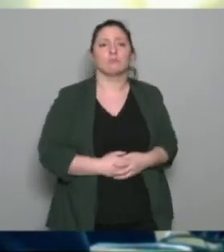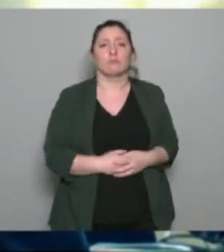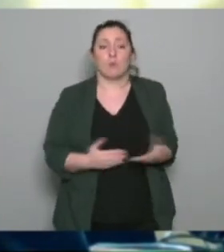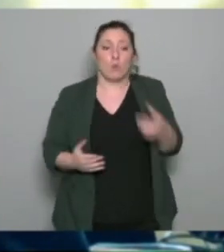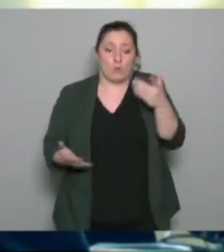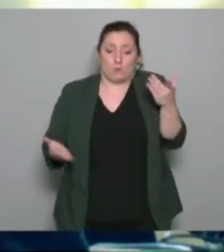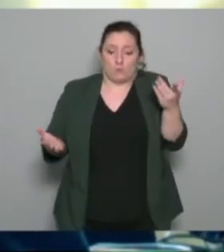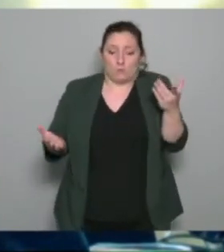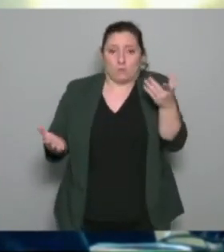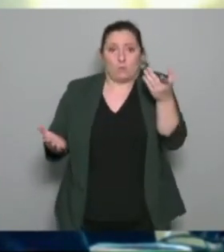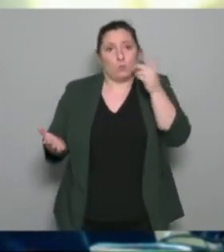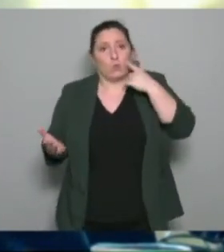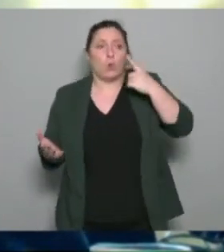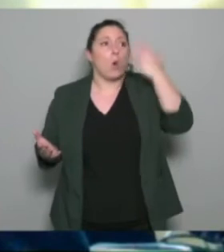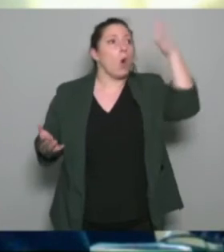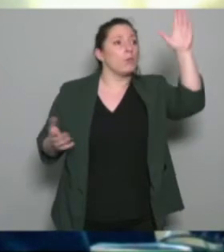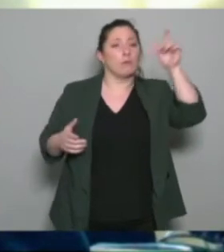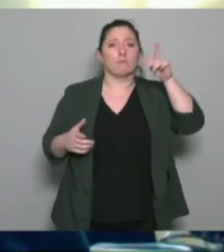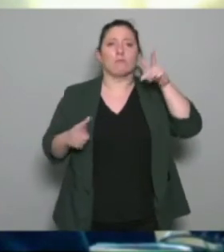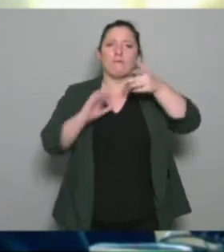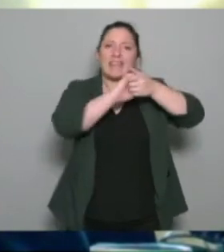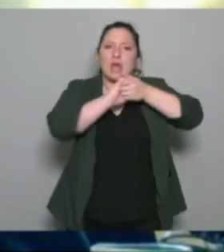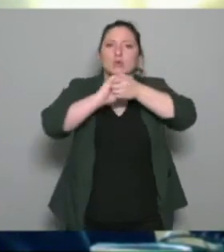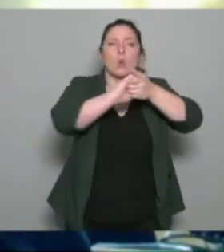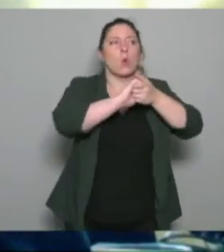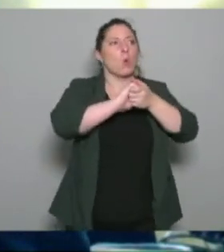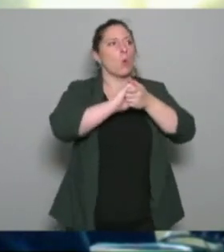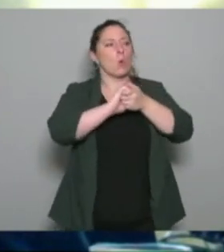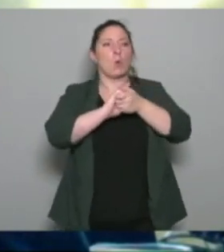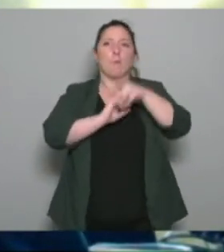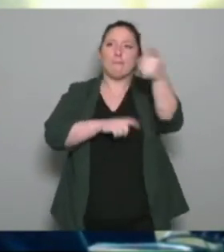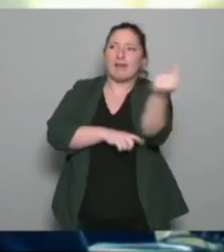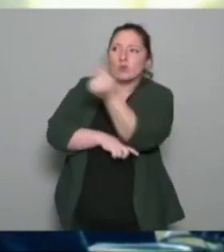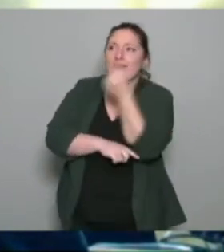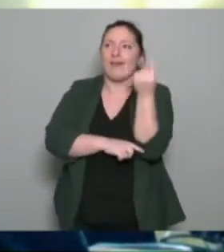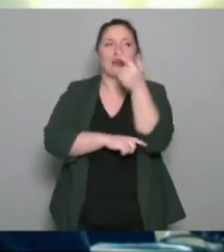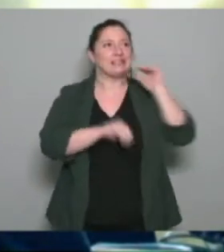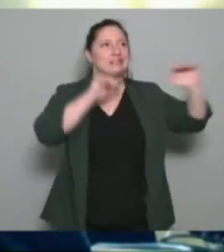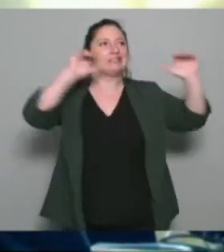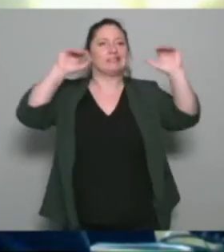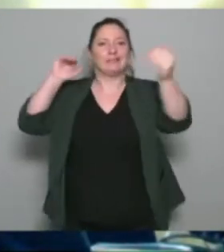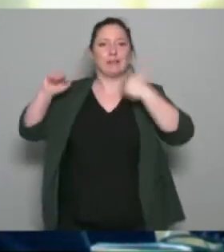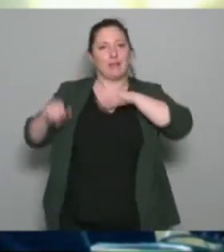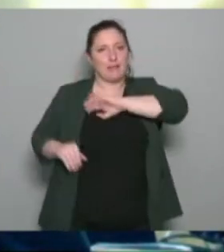partenaires d'autres fédérations pour pouvoir développer ces projets